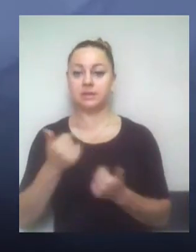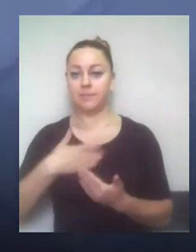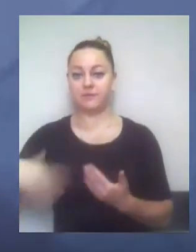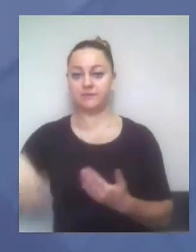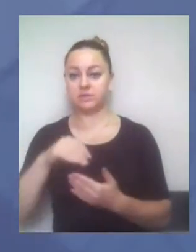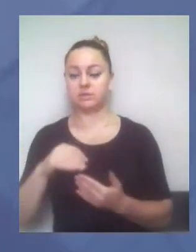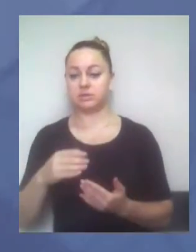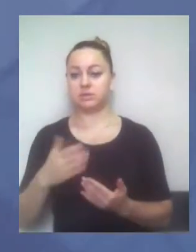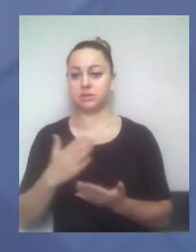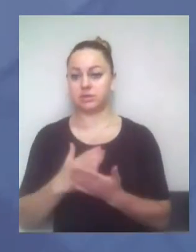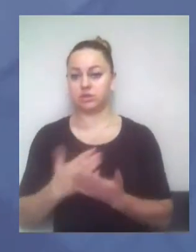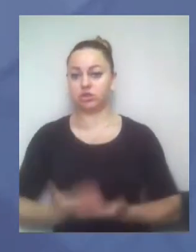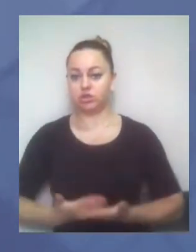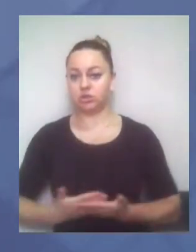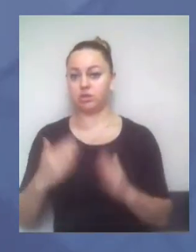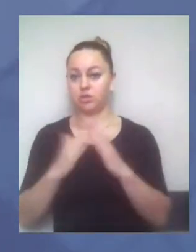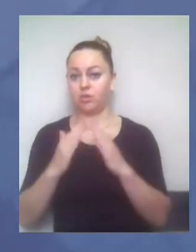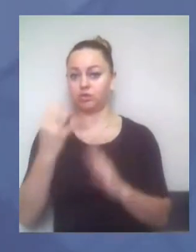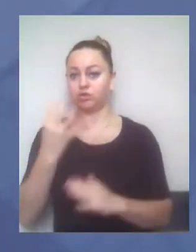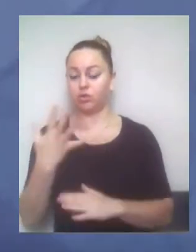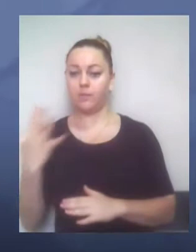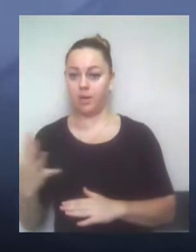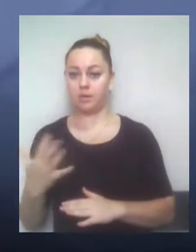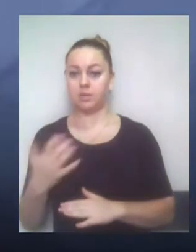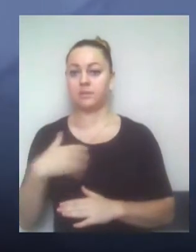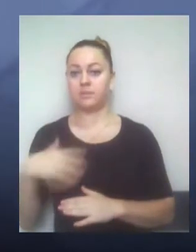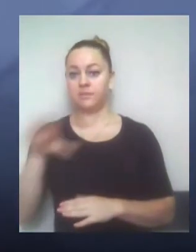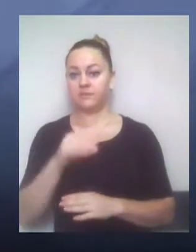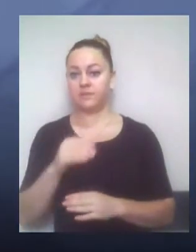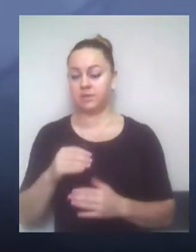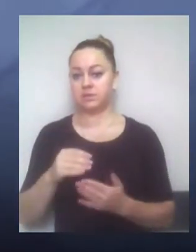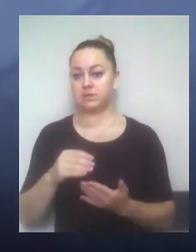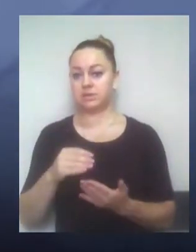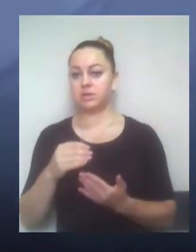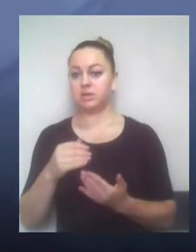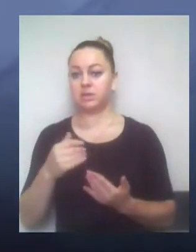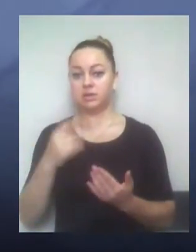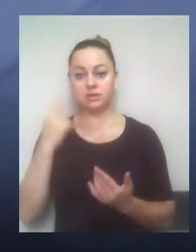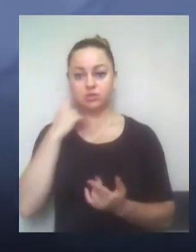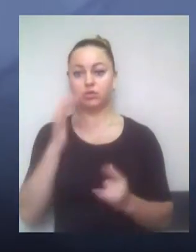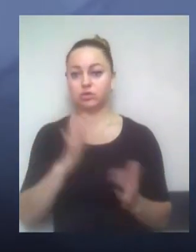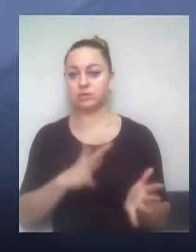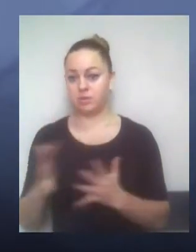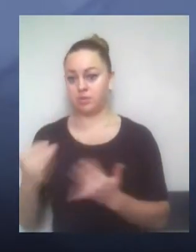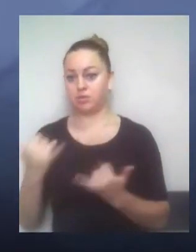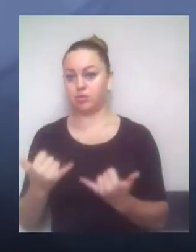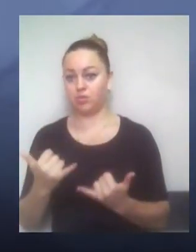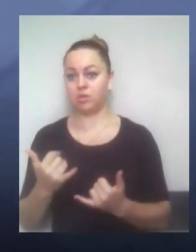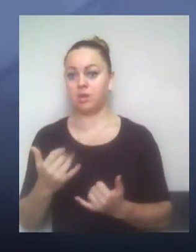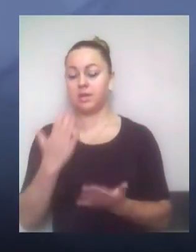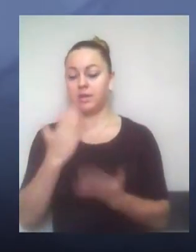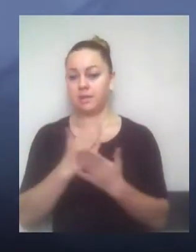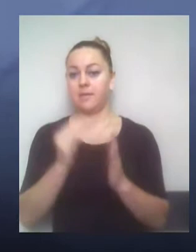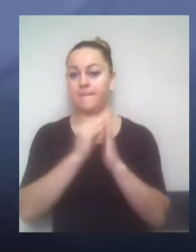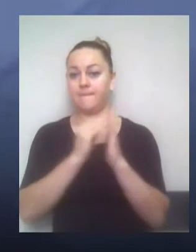45 и представляемо их интересы. Стосовно ситуации, которая склалася сегодня, действительно, наявны сейчас приписи, которые